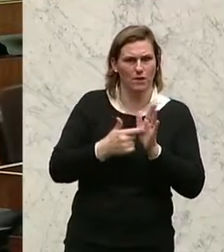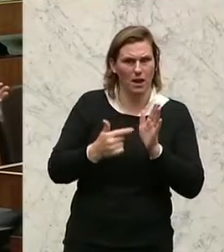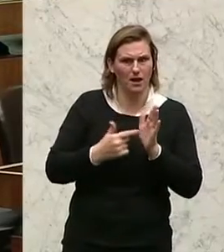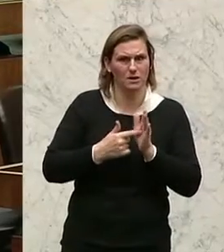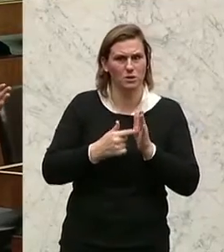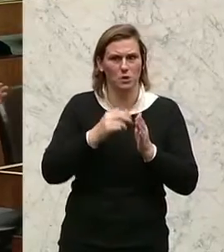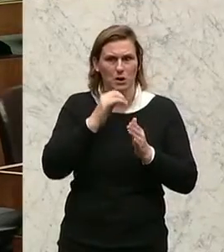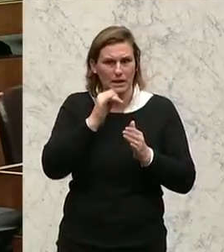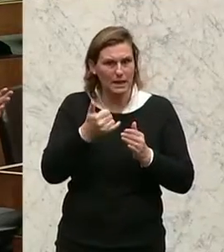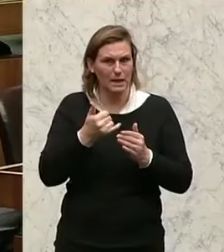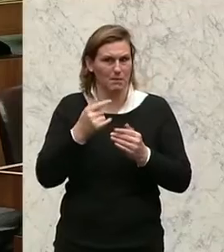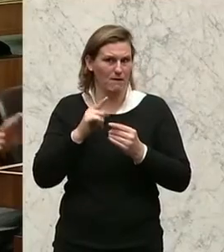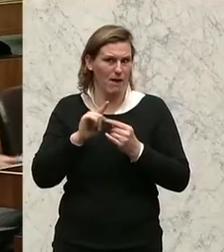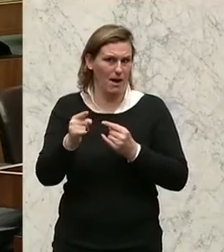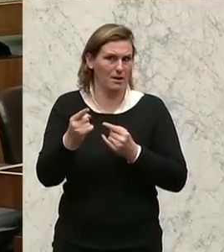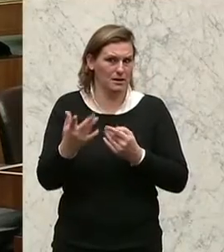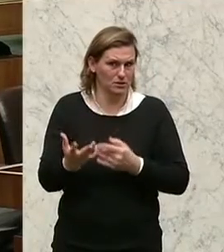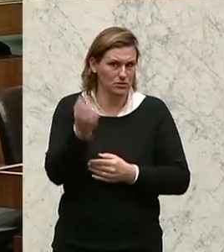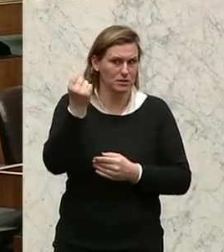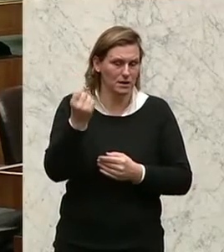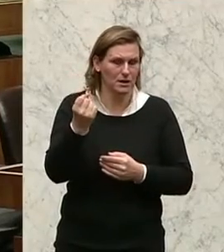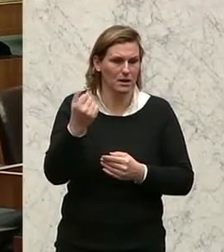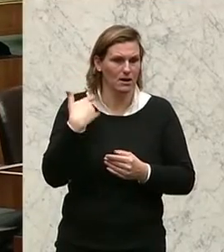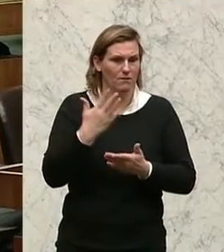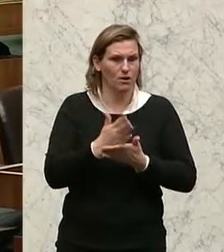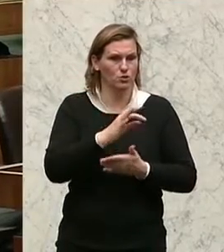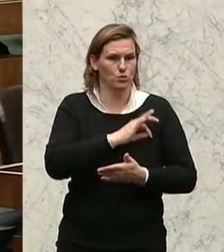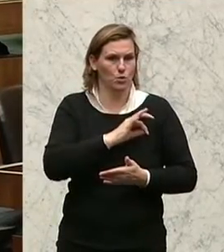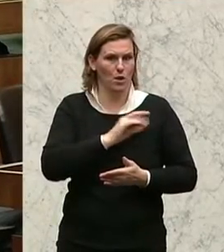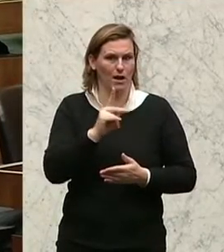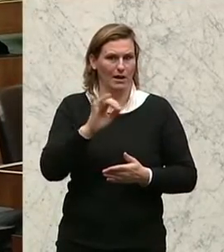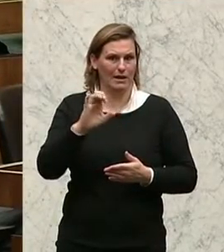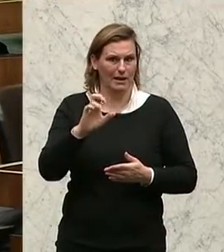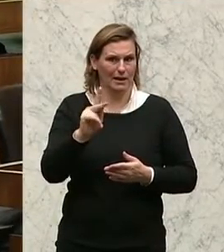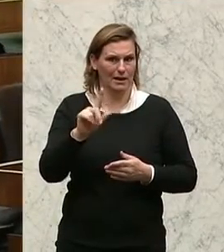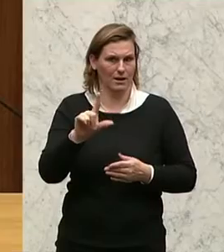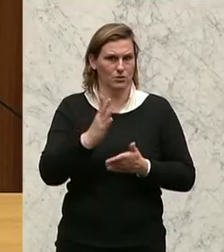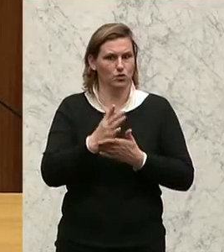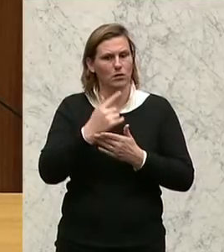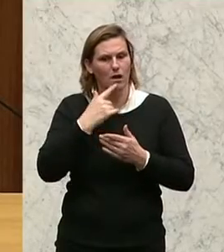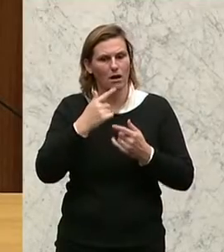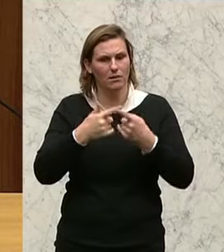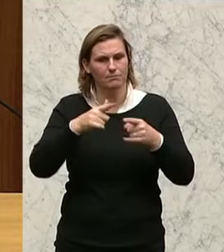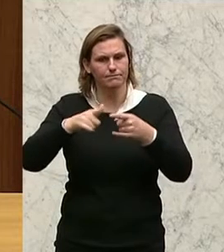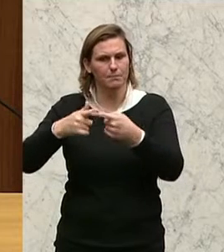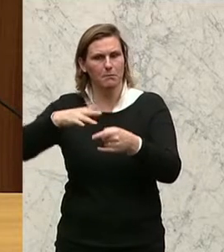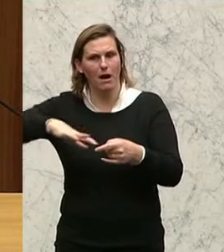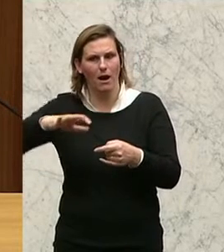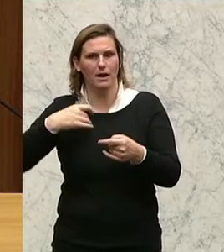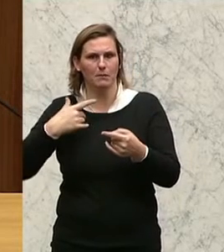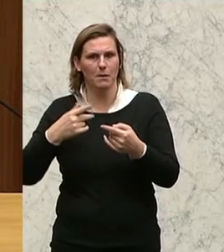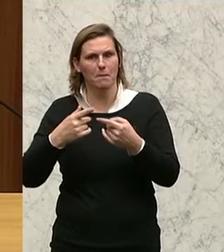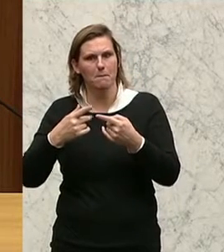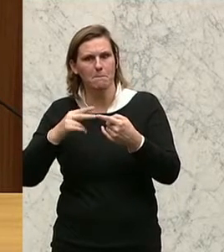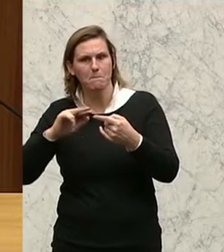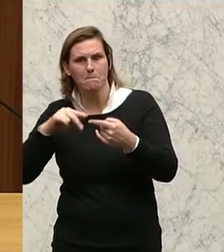sind nicht mehr weit davon entfernt. Kollege Kickl hat ja heute schon in anderen Bereichen angesprochen, dass wir uns ohnehin immer näher der